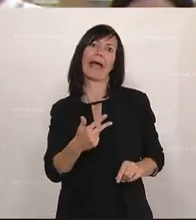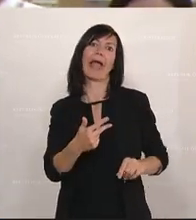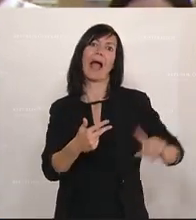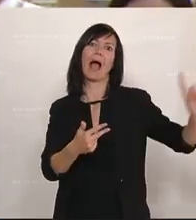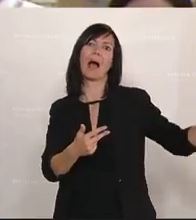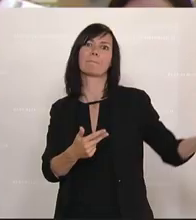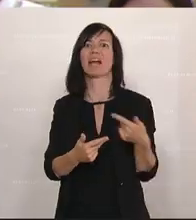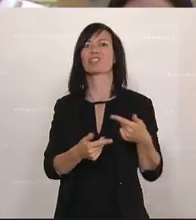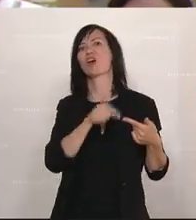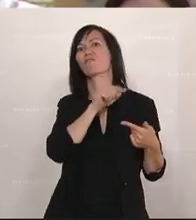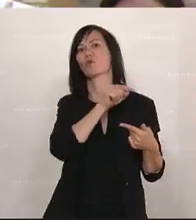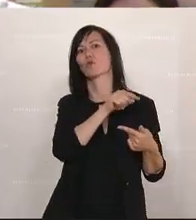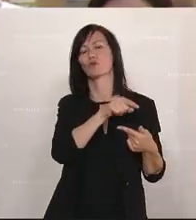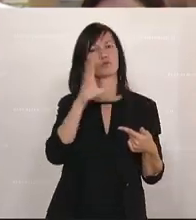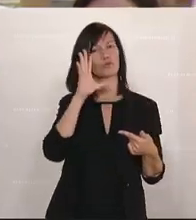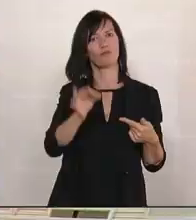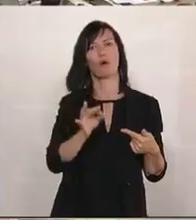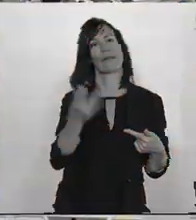des Bundeskanzlers. Dankeschön.